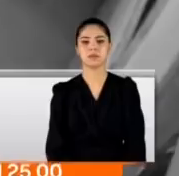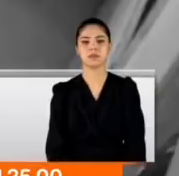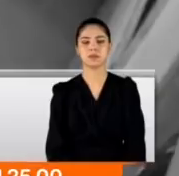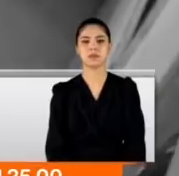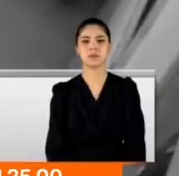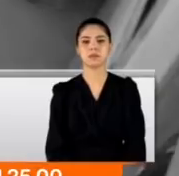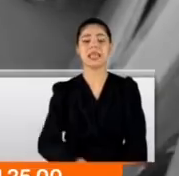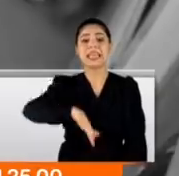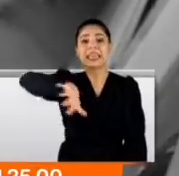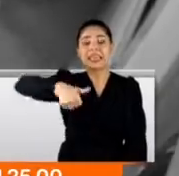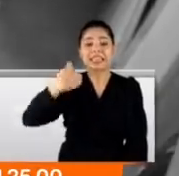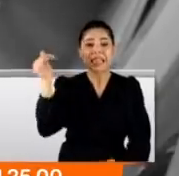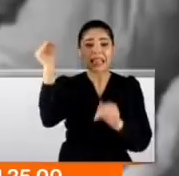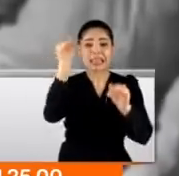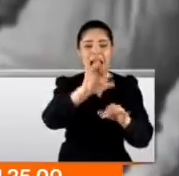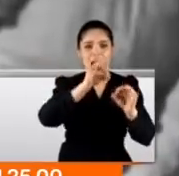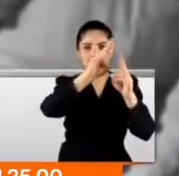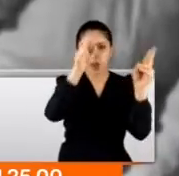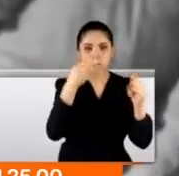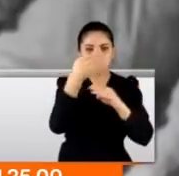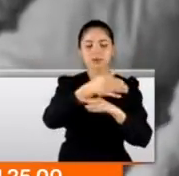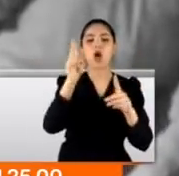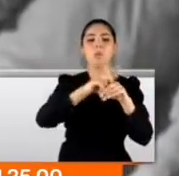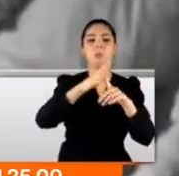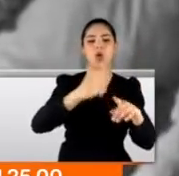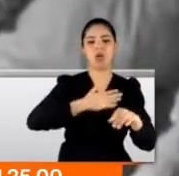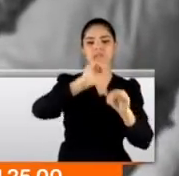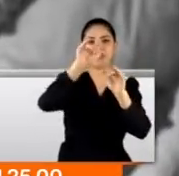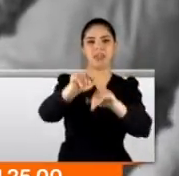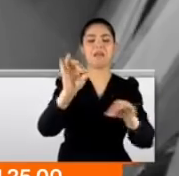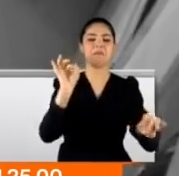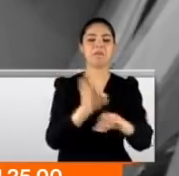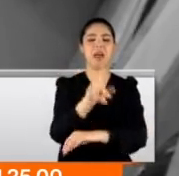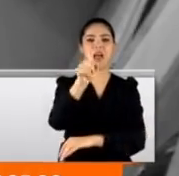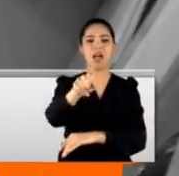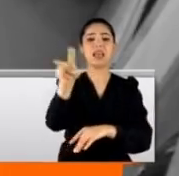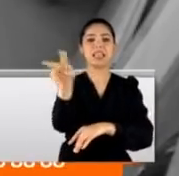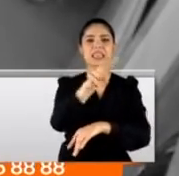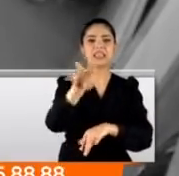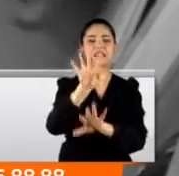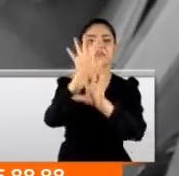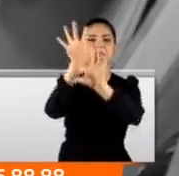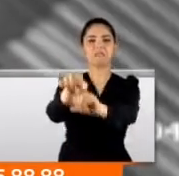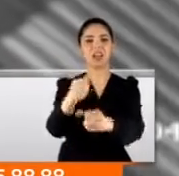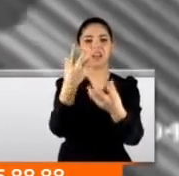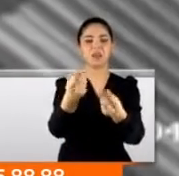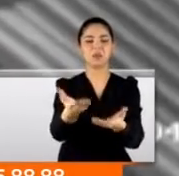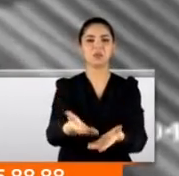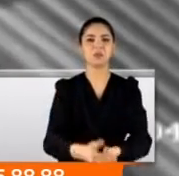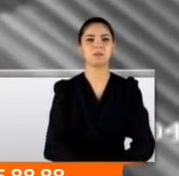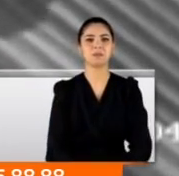Hırsızların kuyumcuya girmesiyle polisin dükkanın önüne gelmesi bir oldu. İkili suçüstü böyle yakalandı.